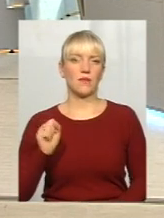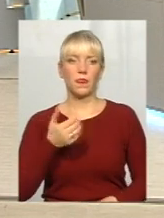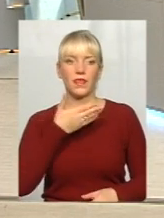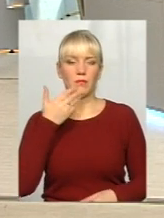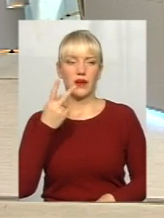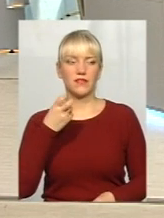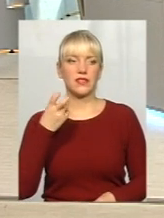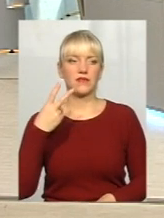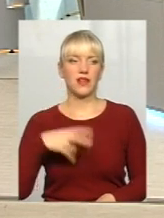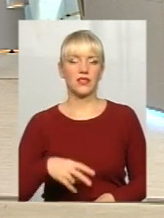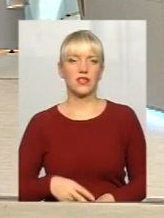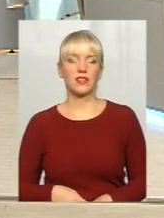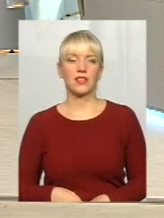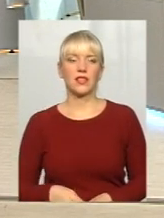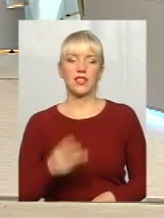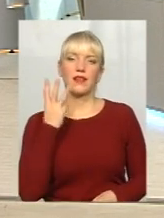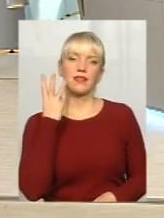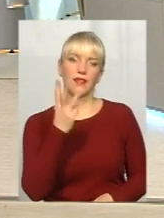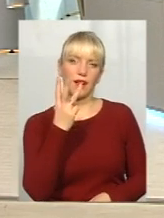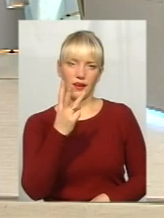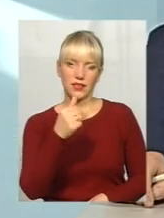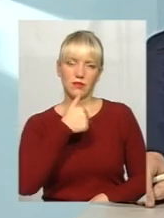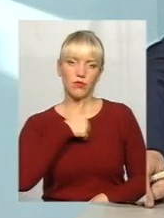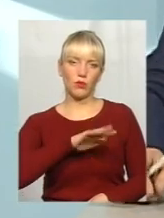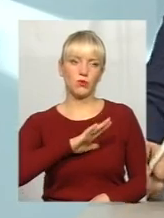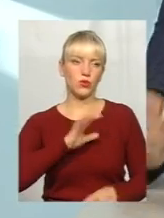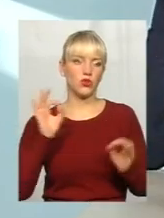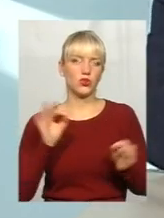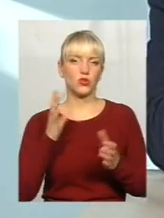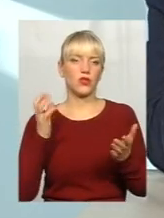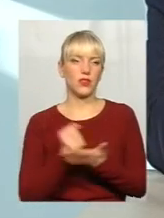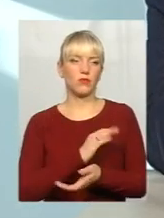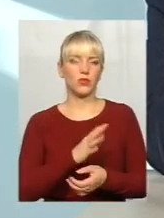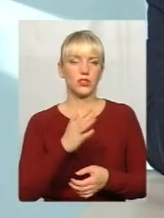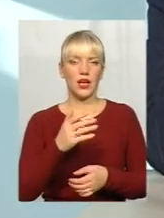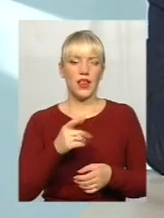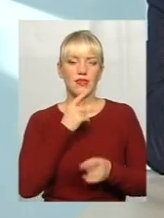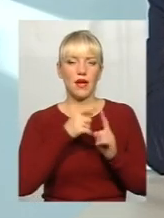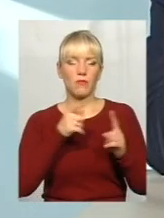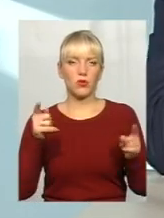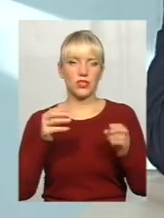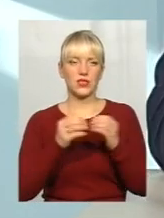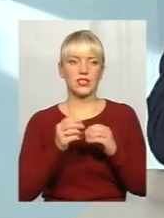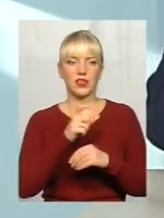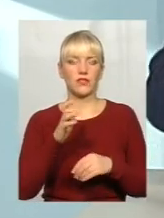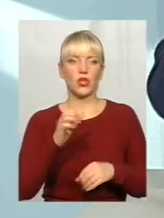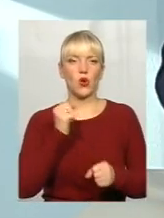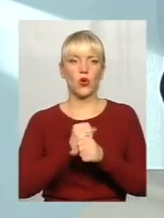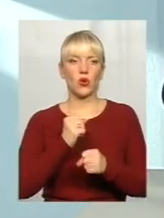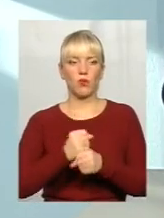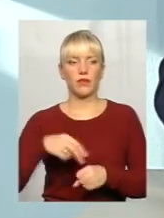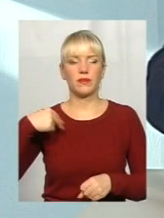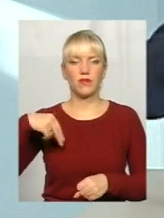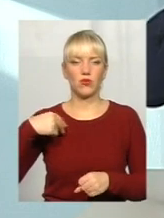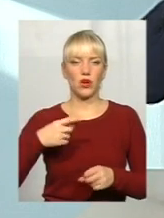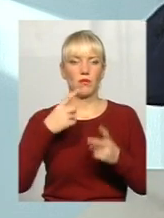226. Триті чи четвертеї проби? Три спроби було, нічого не вийшлося на проті 10 хвилин. Роблять перерву. Півтора